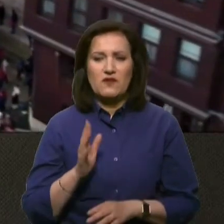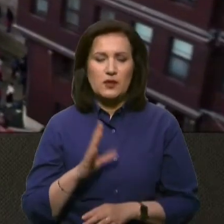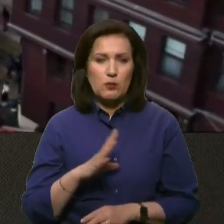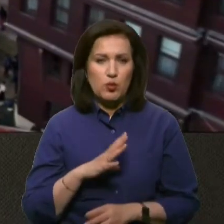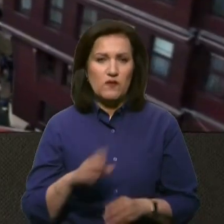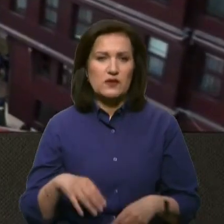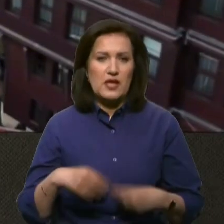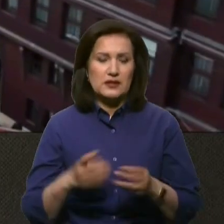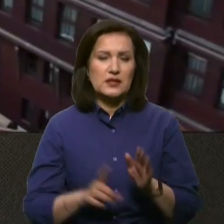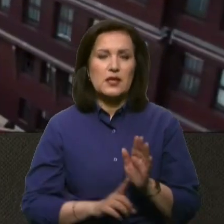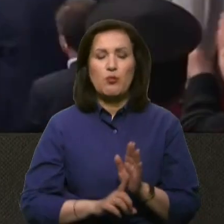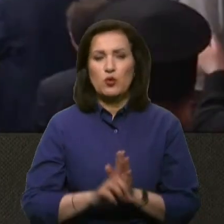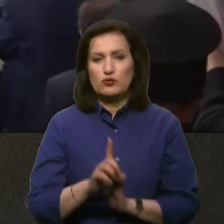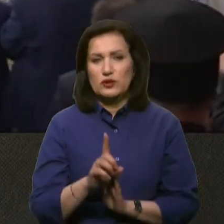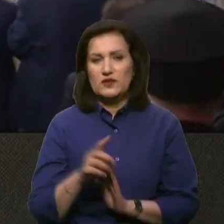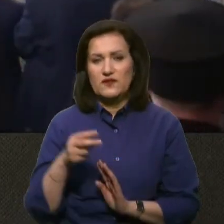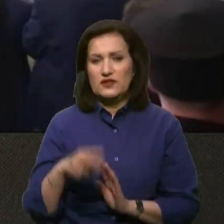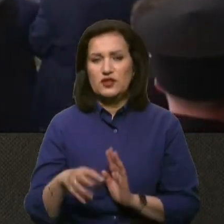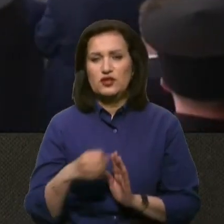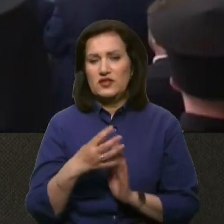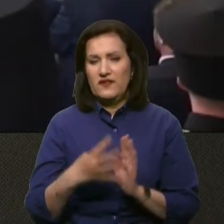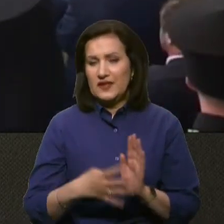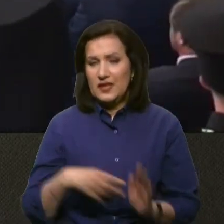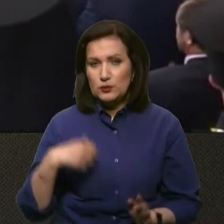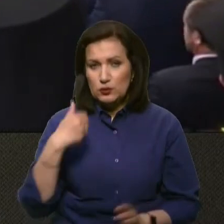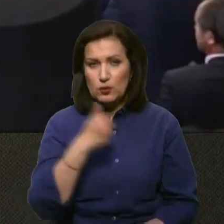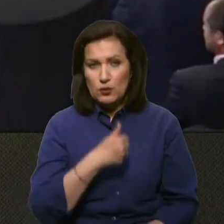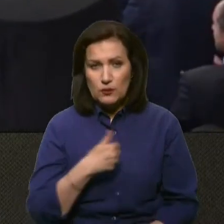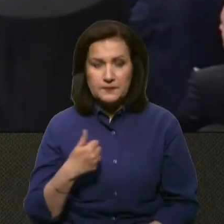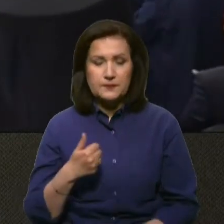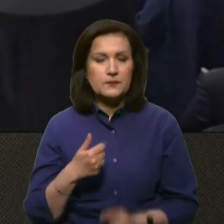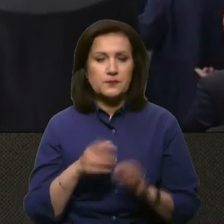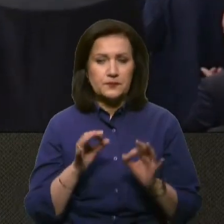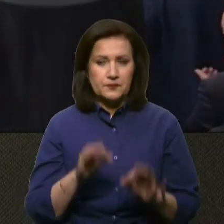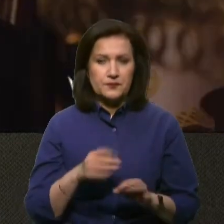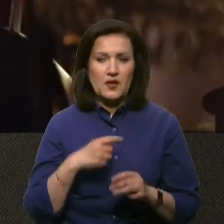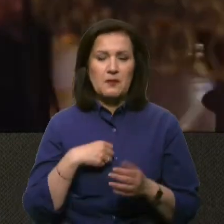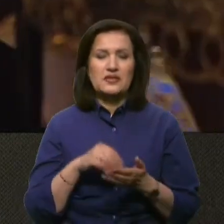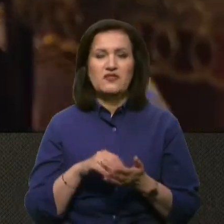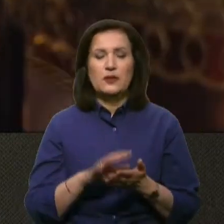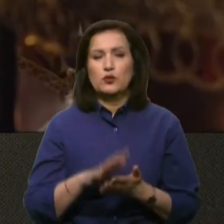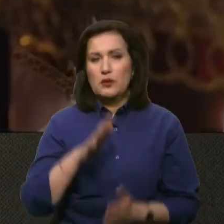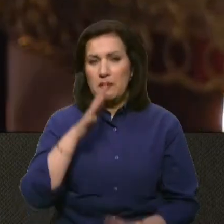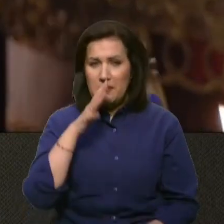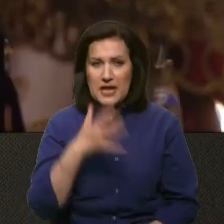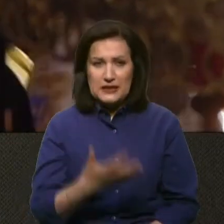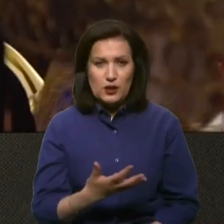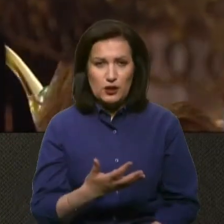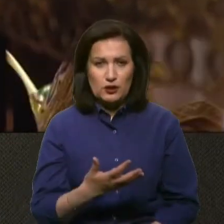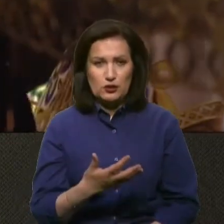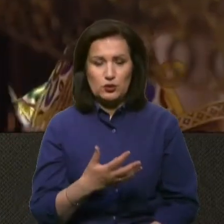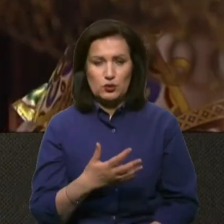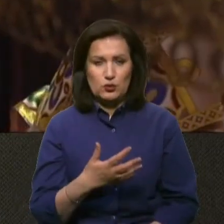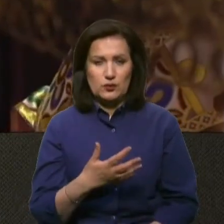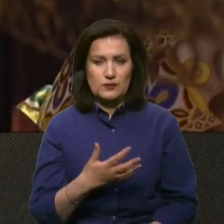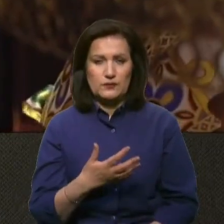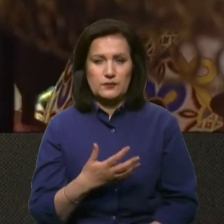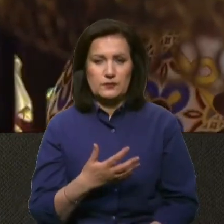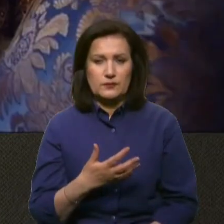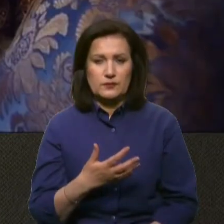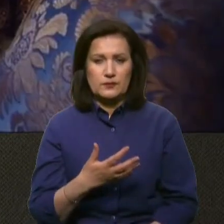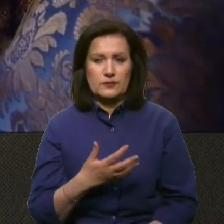наданий початку 2019 року. І ви правильно зазначили, ми святкуємо п'ятирічну річницю